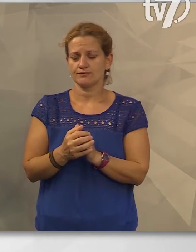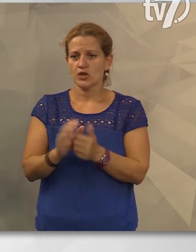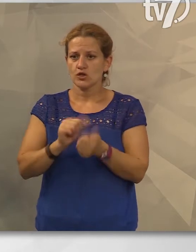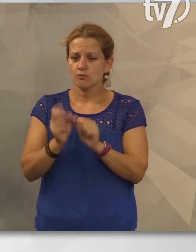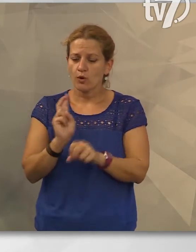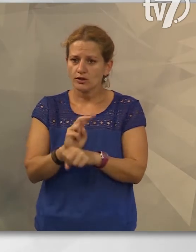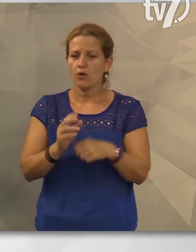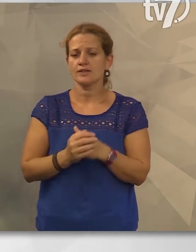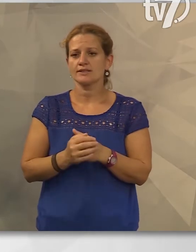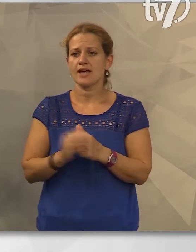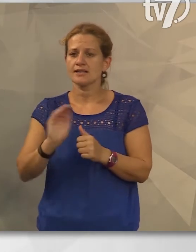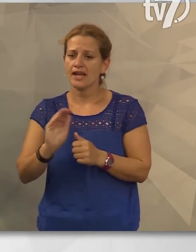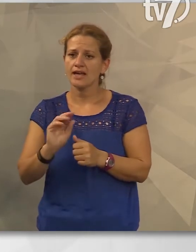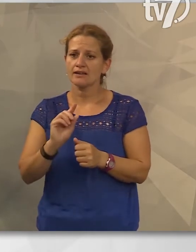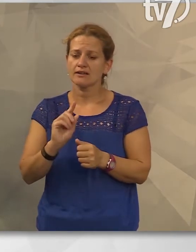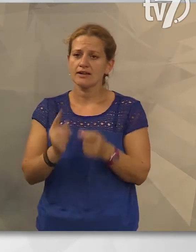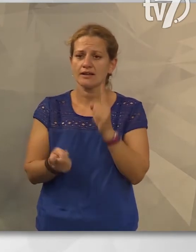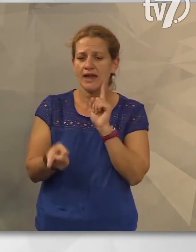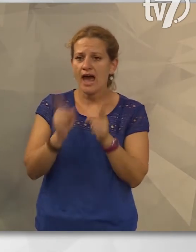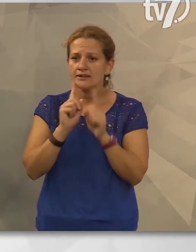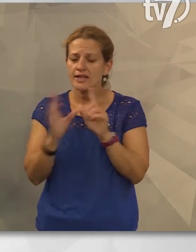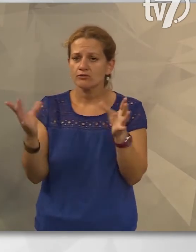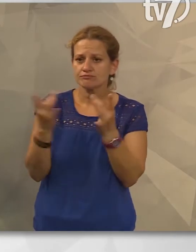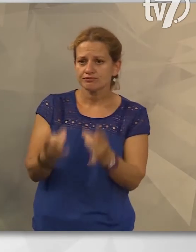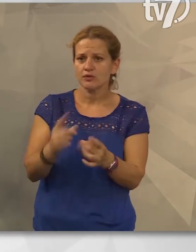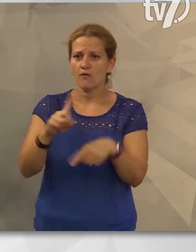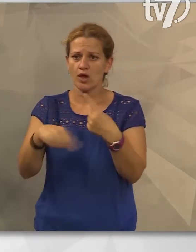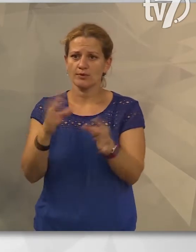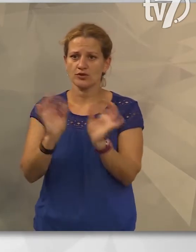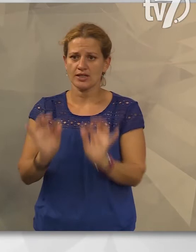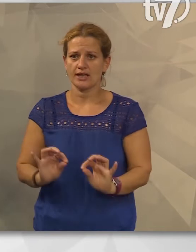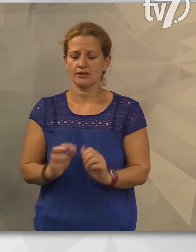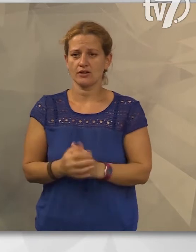sporthoz és gyerekjátékok rögzítéséhez is folyamatosan gyártanak.